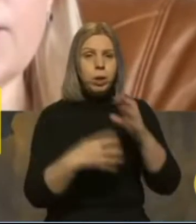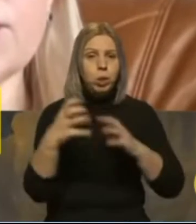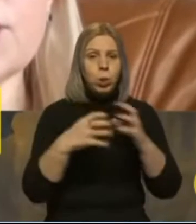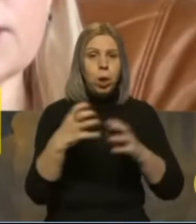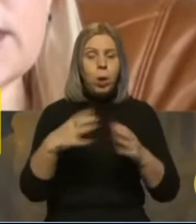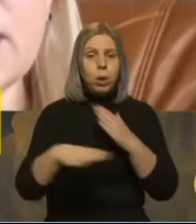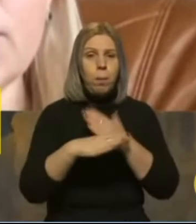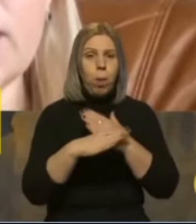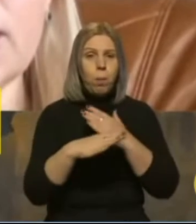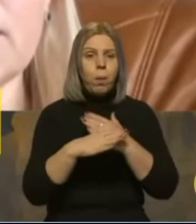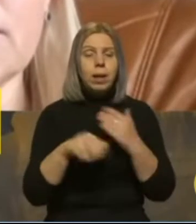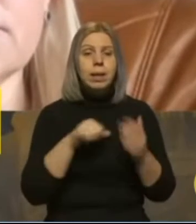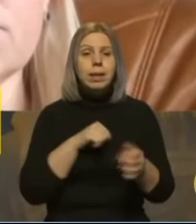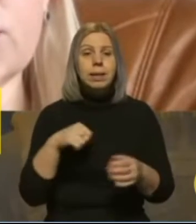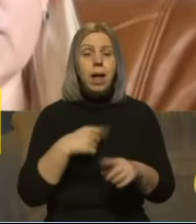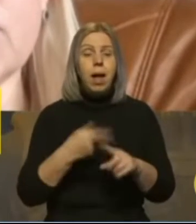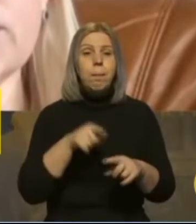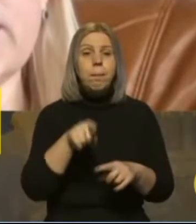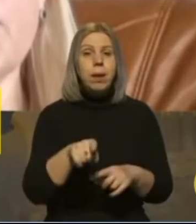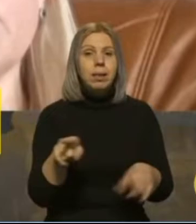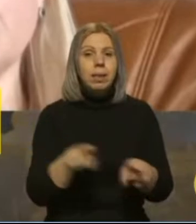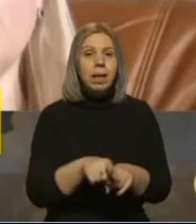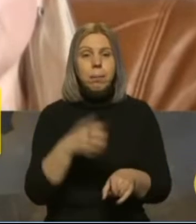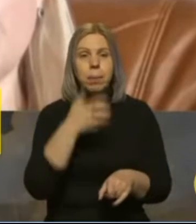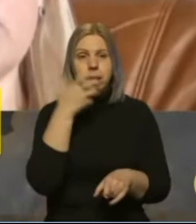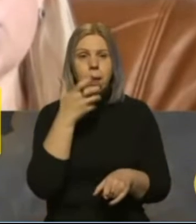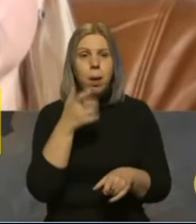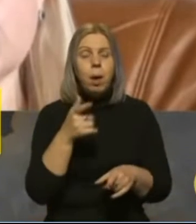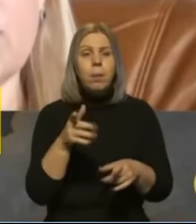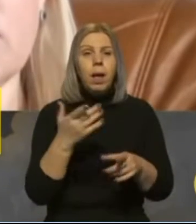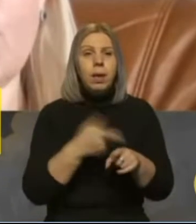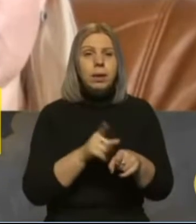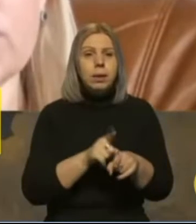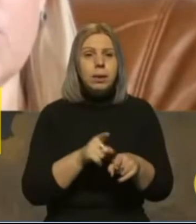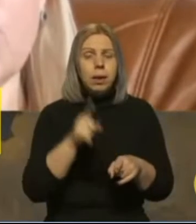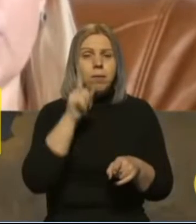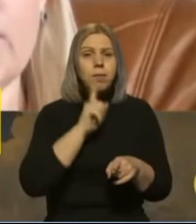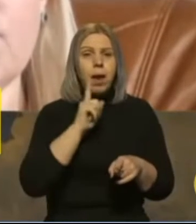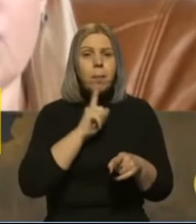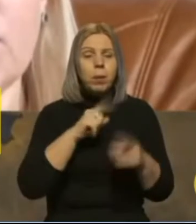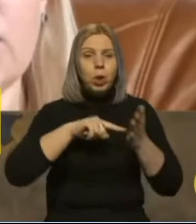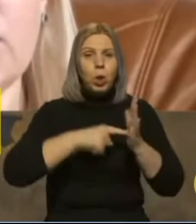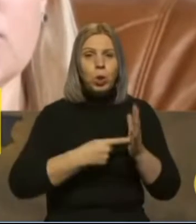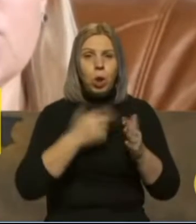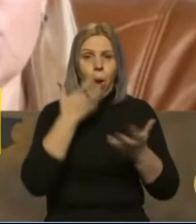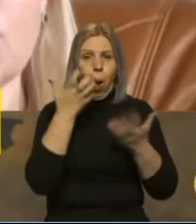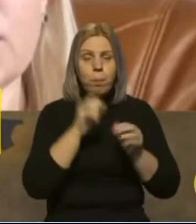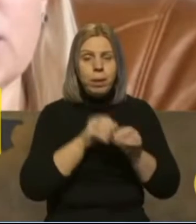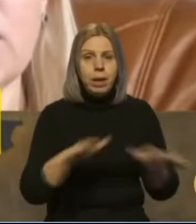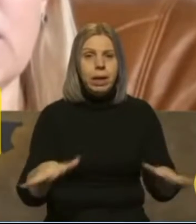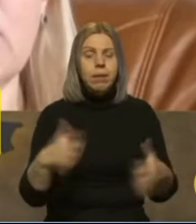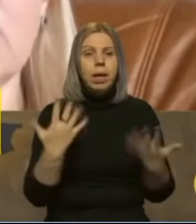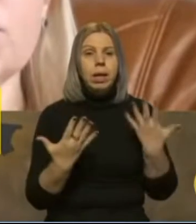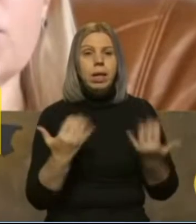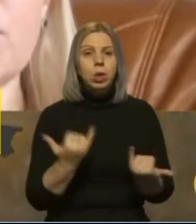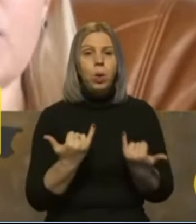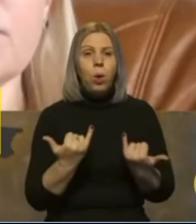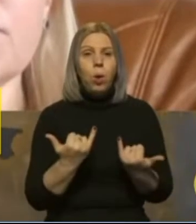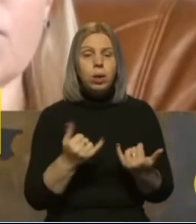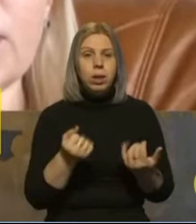допомагають саме такими мобільними пунктами обігріву, які сьогодні